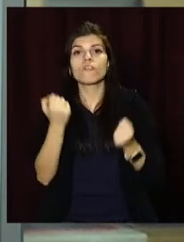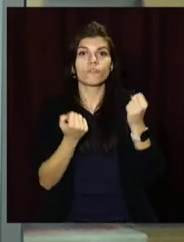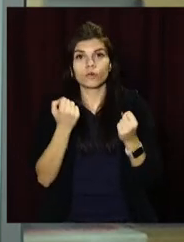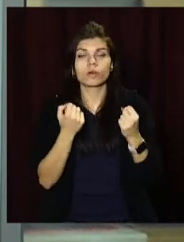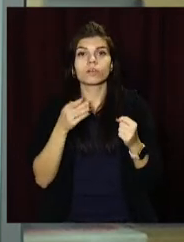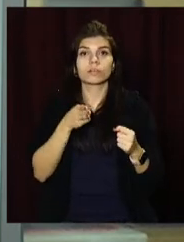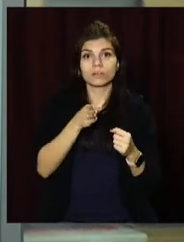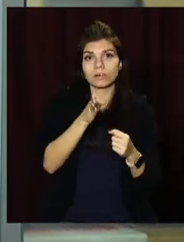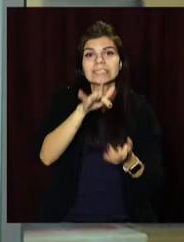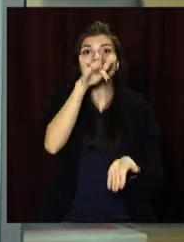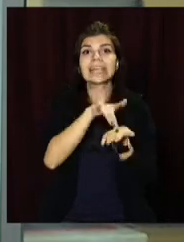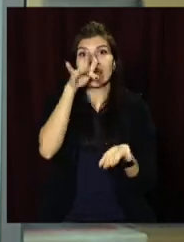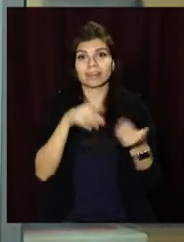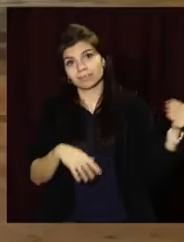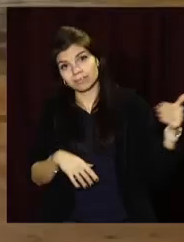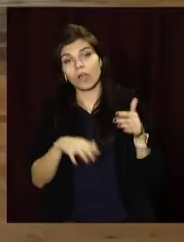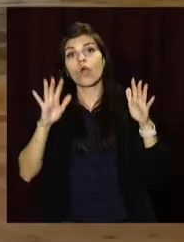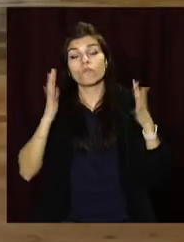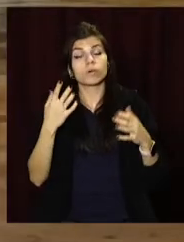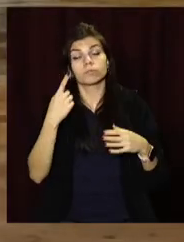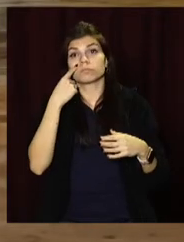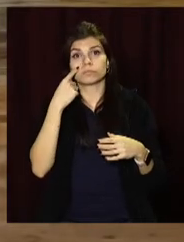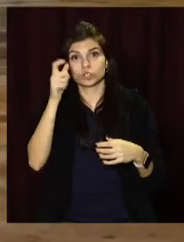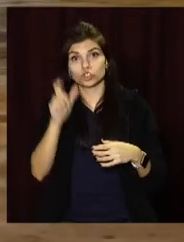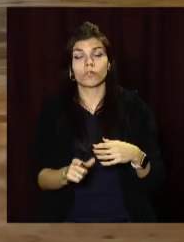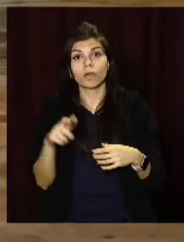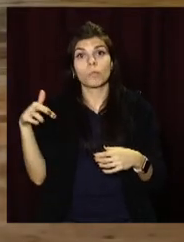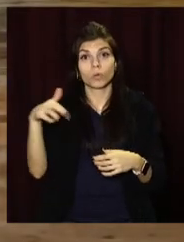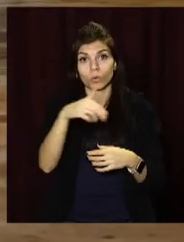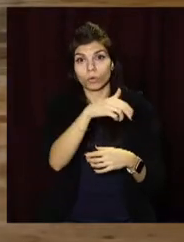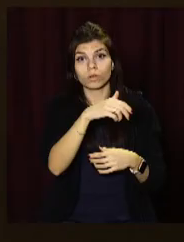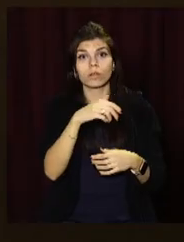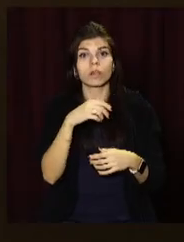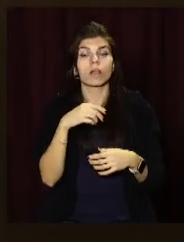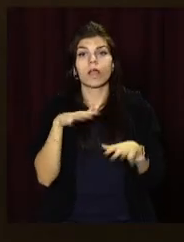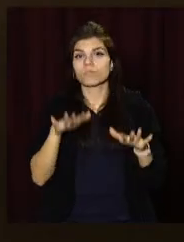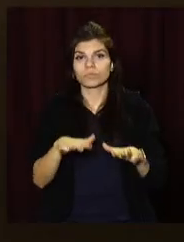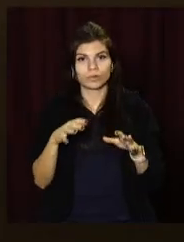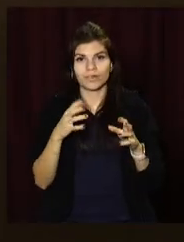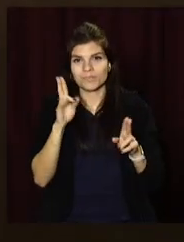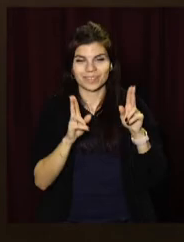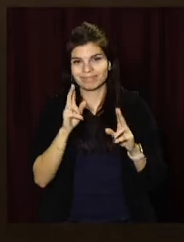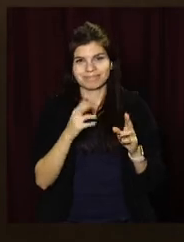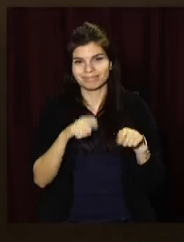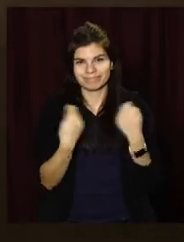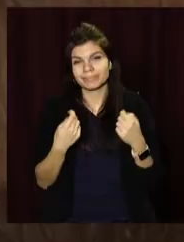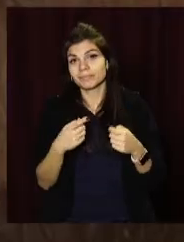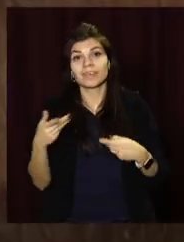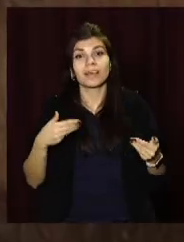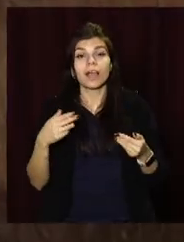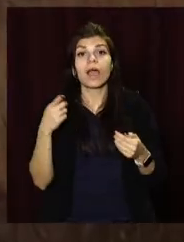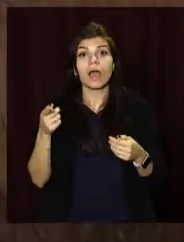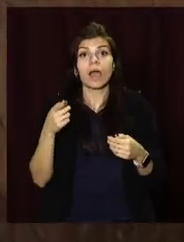автівки рухався у бік центру міста. Аж раптом помітив пішохода, який переходив дорогу в невизначеному місті. За словами кермувальника, він